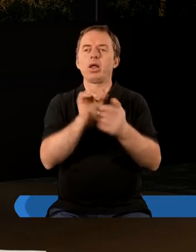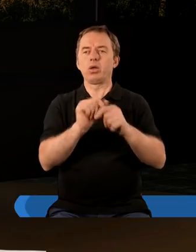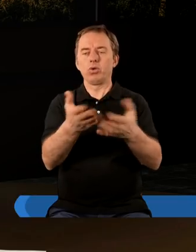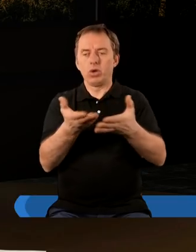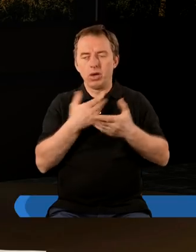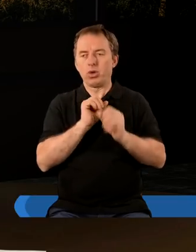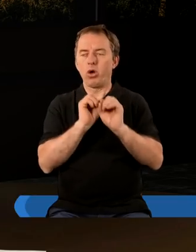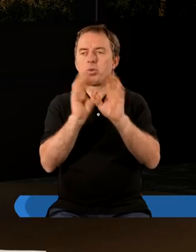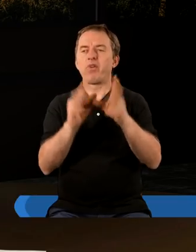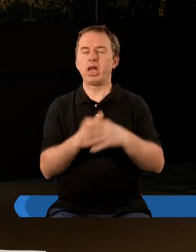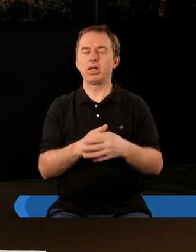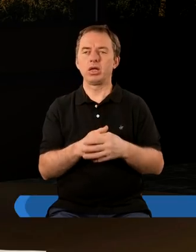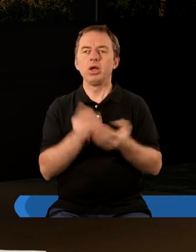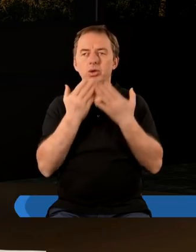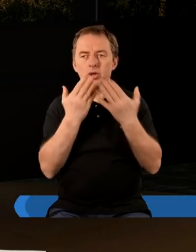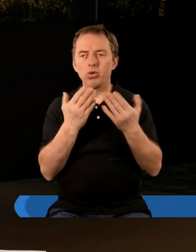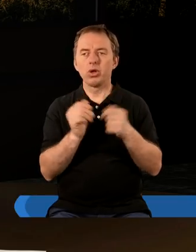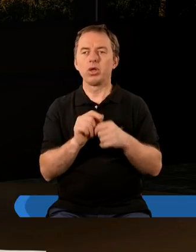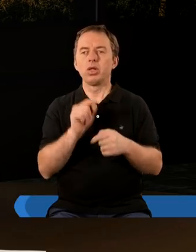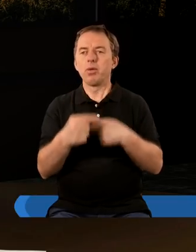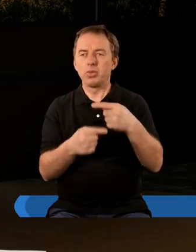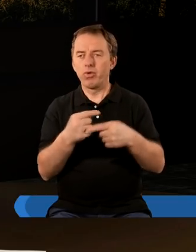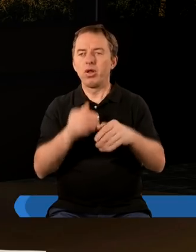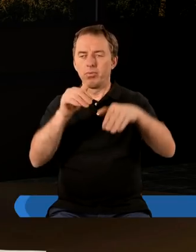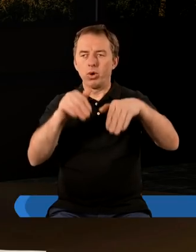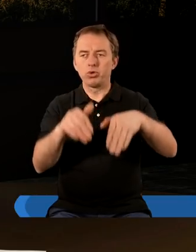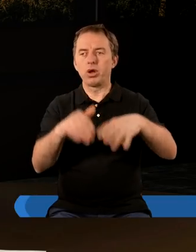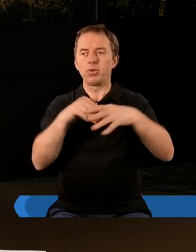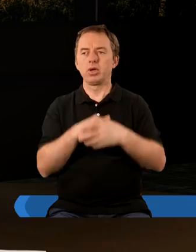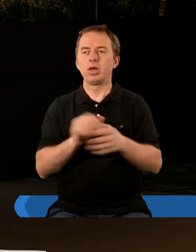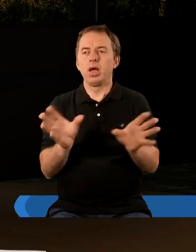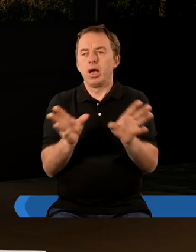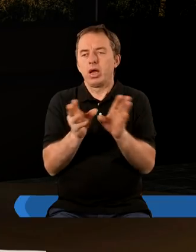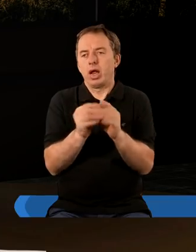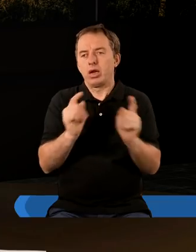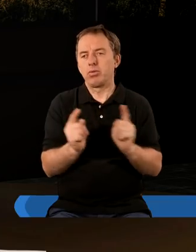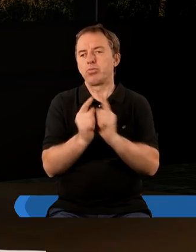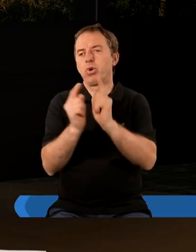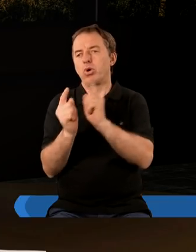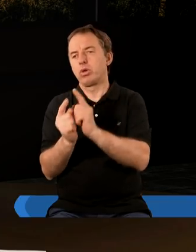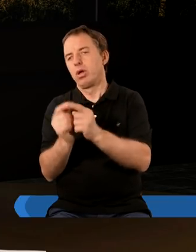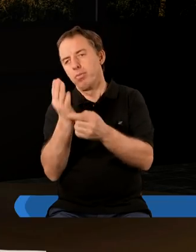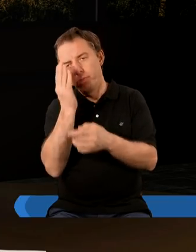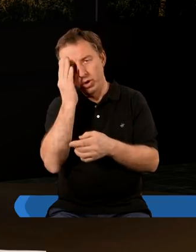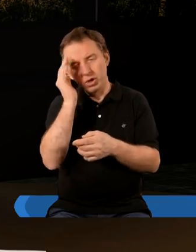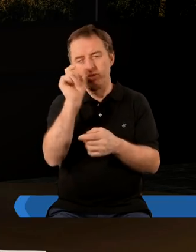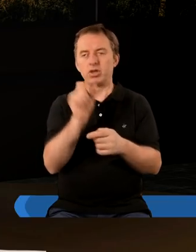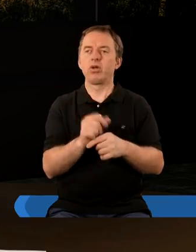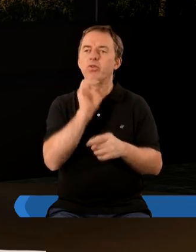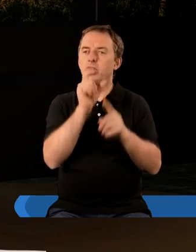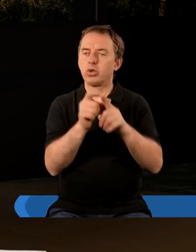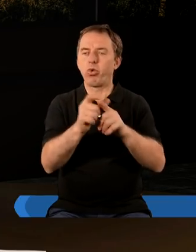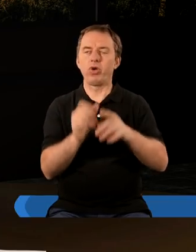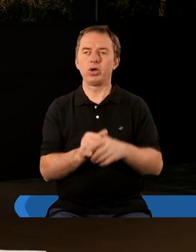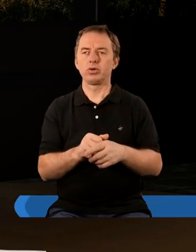za to, że nam się objawiasz. Dziękujemy Ci za ten przywilej, że możemy razem się spotykać, żeby poznawać Ciebie i